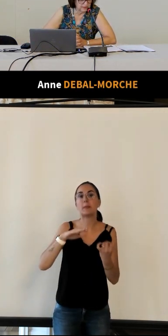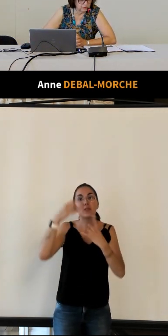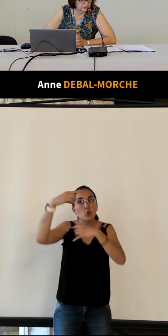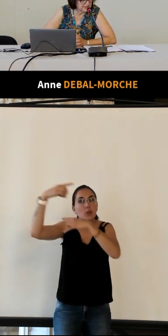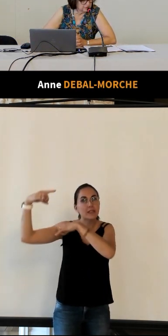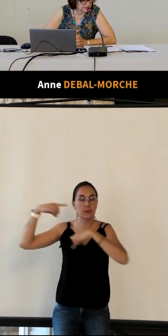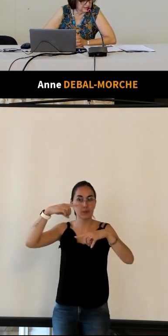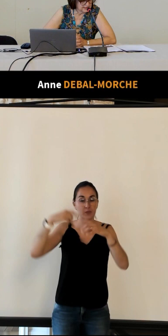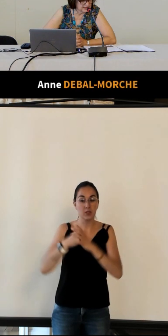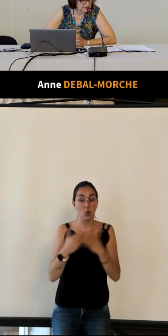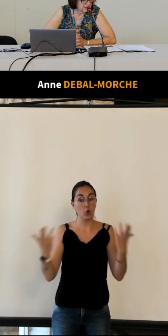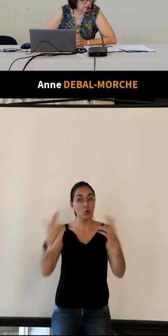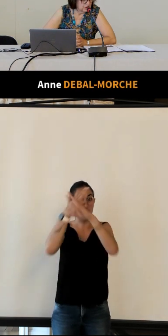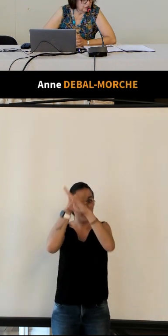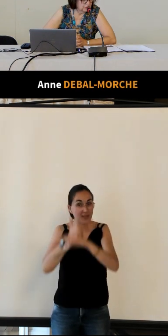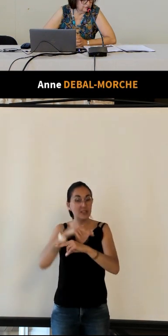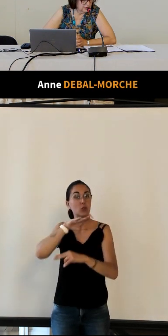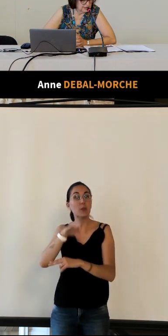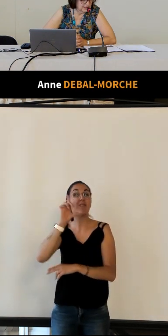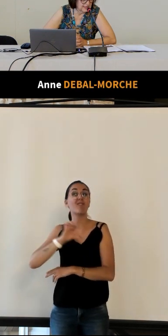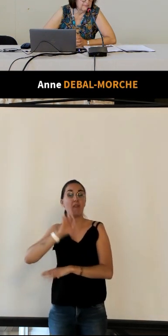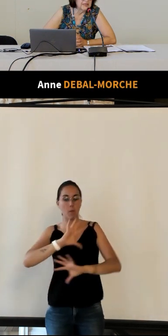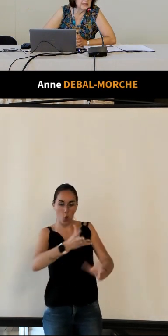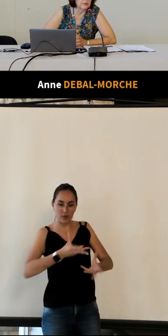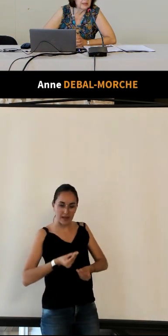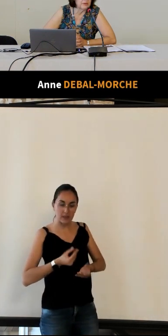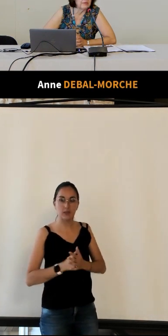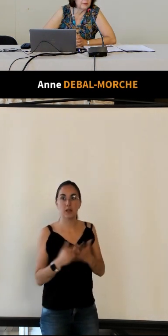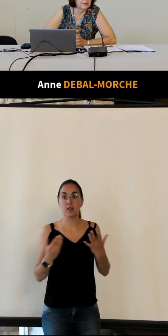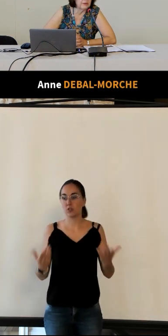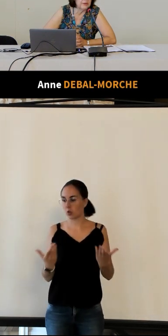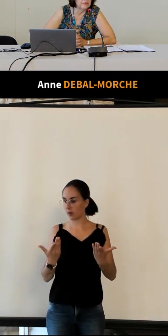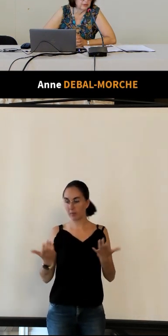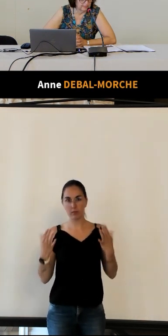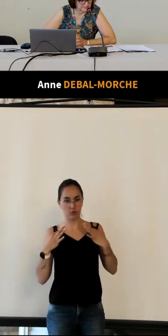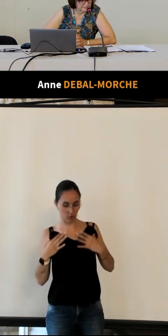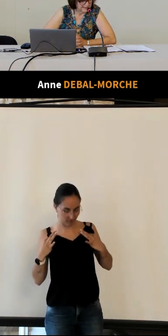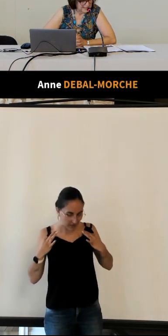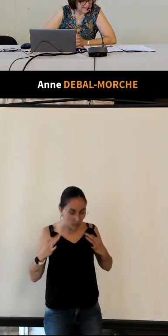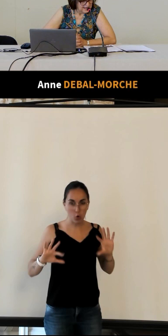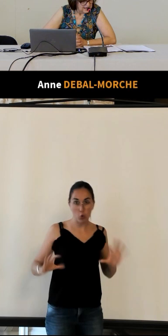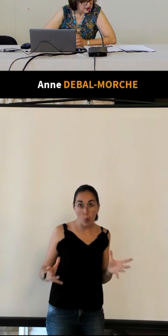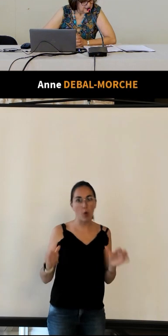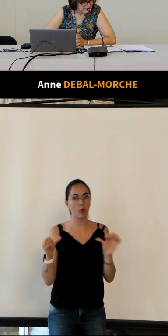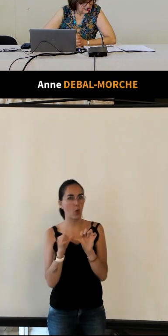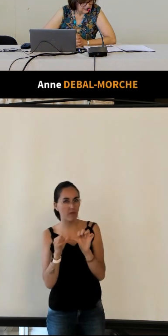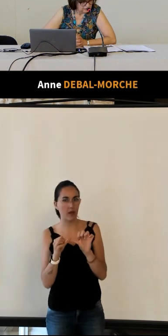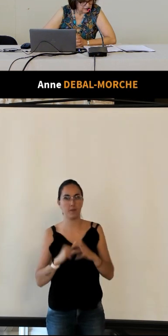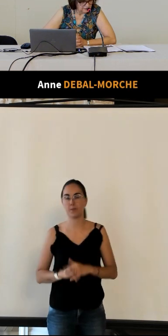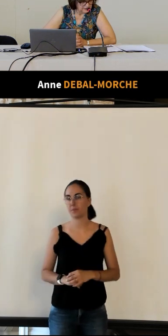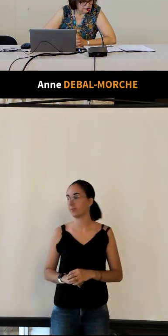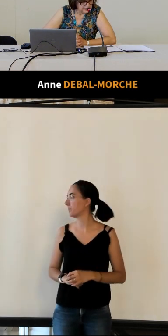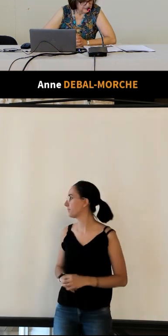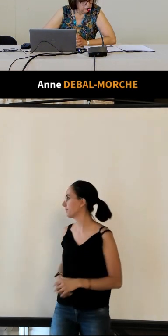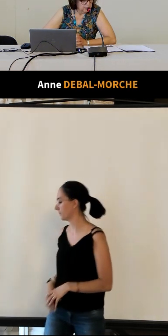définir le rôle des hôtesses leurs devoirs et la manière dont elles doivent porter l'uniforme alors